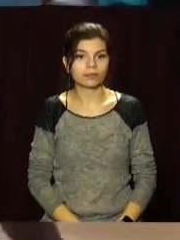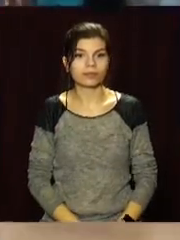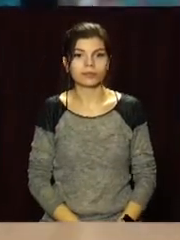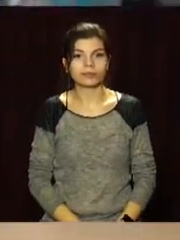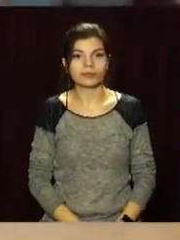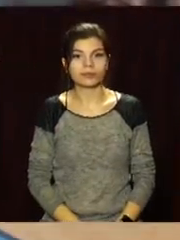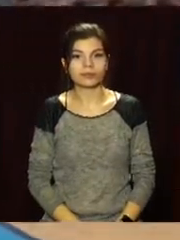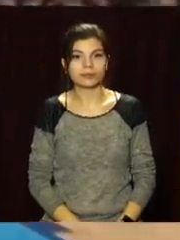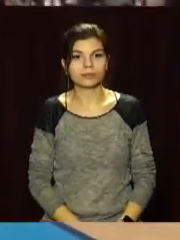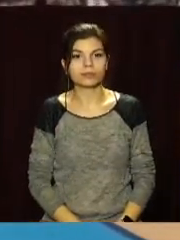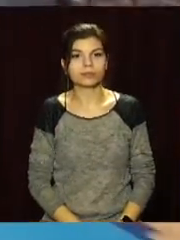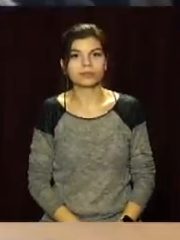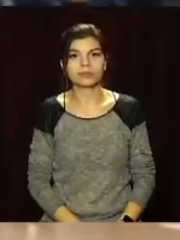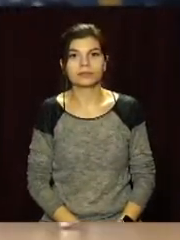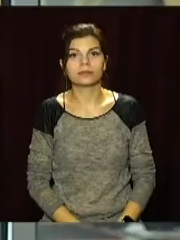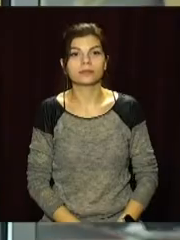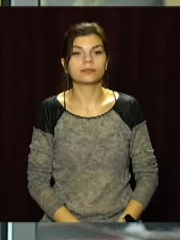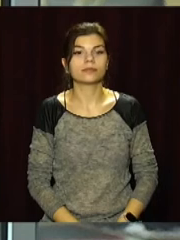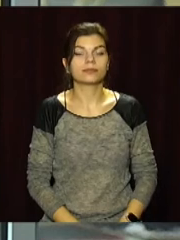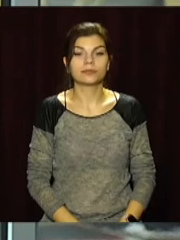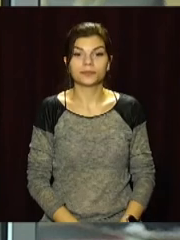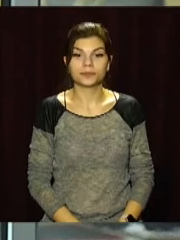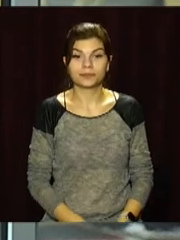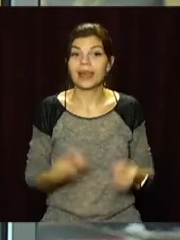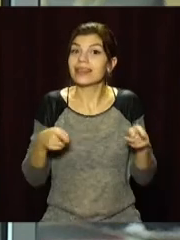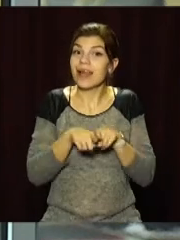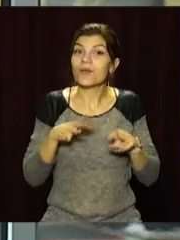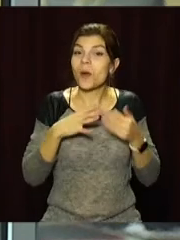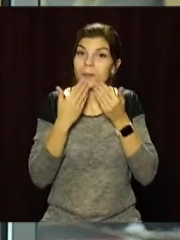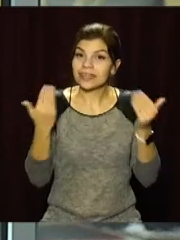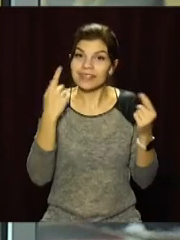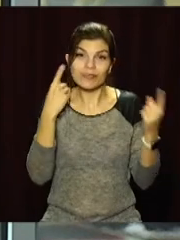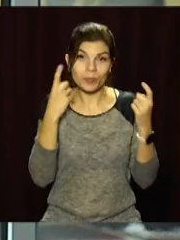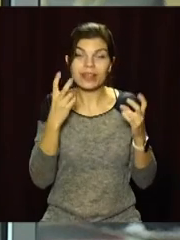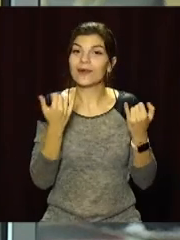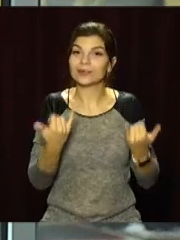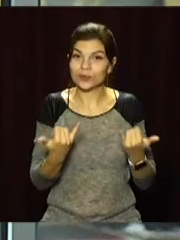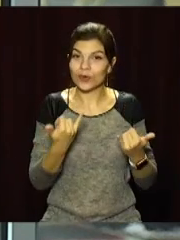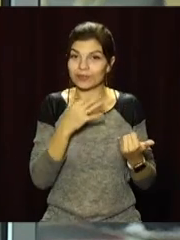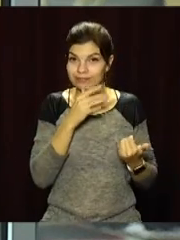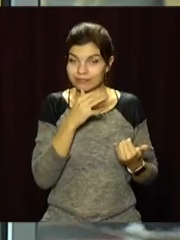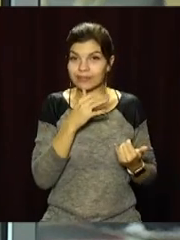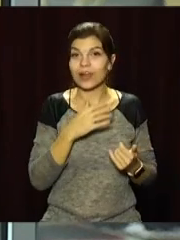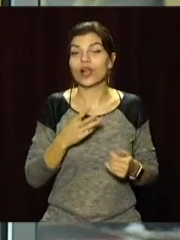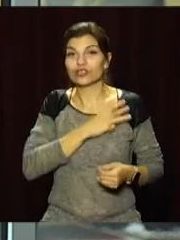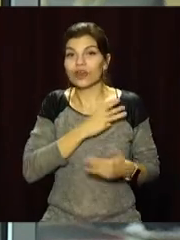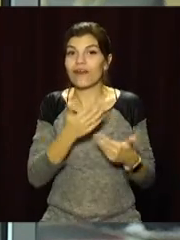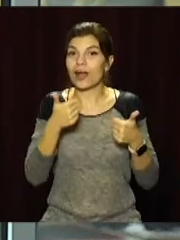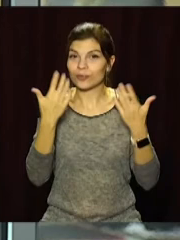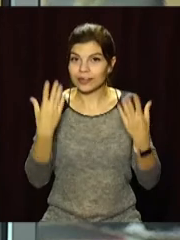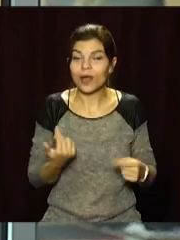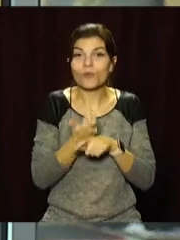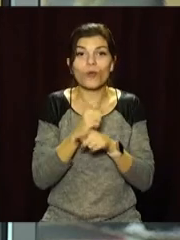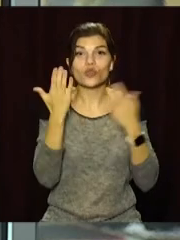ОПЕН-ЮЗ, телеканал «Відкритий». Такою була останній інформація на цю годину. Бажаю вам вдалого дня.